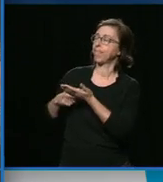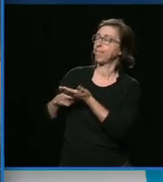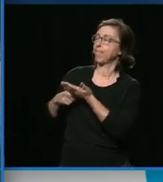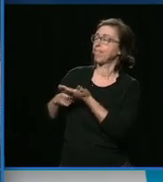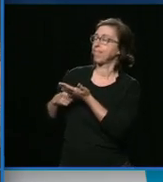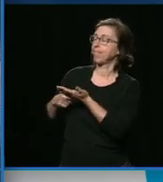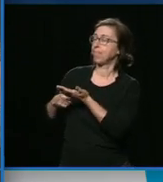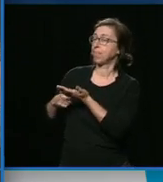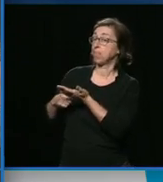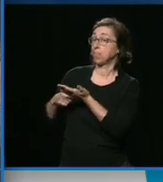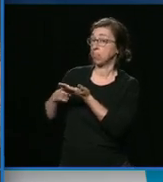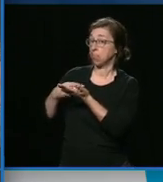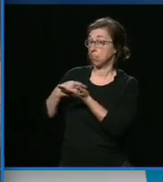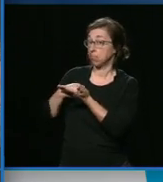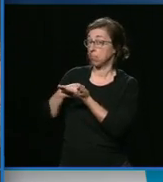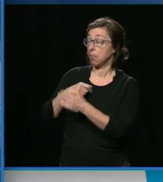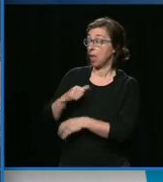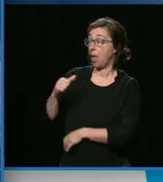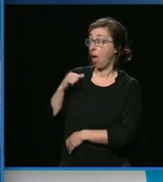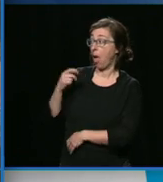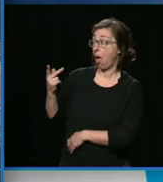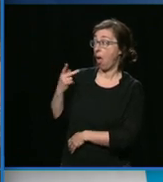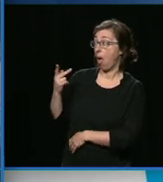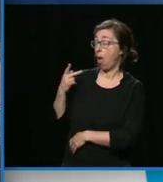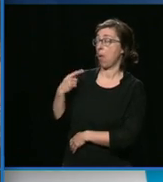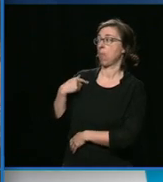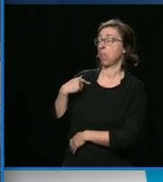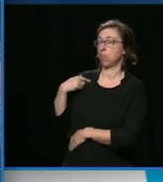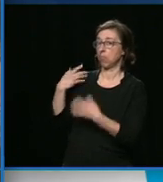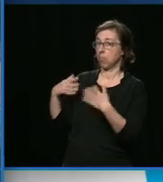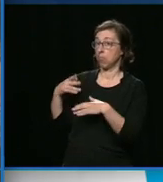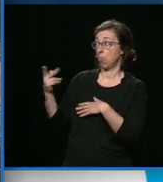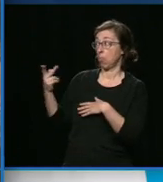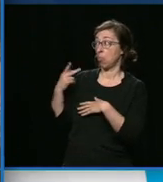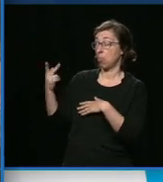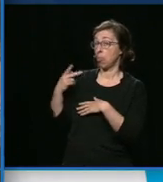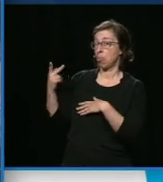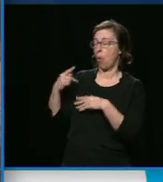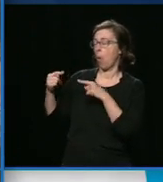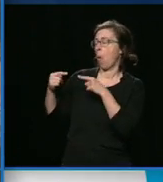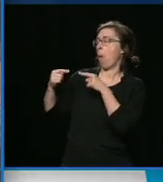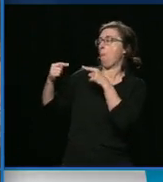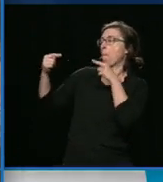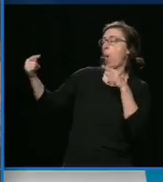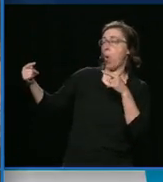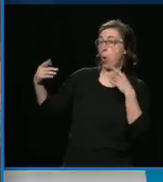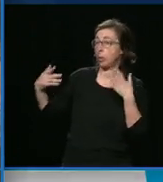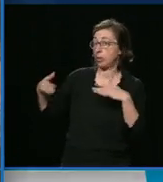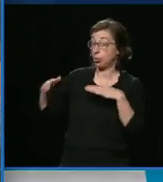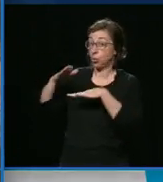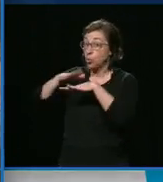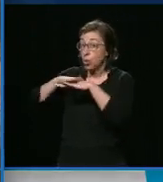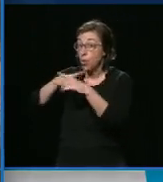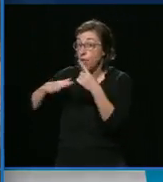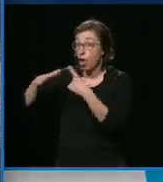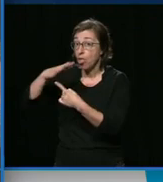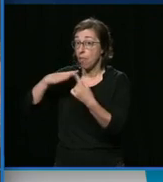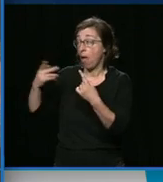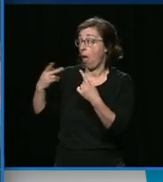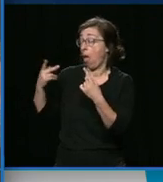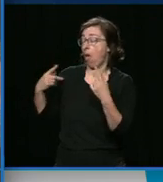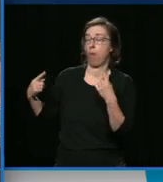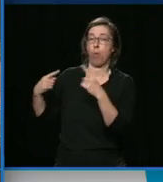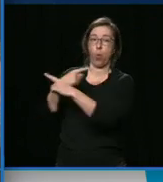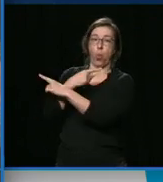très différentes de l'avenir du Québec. Pour moi, pour Québec solidaire, pour la majorité des gens au Québec, je pense, le Québec